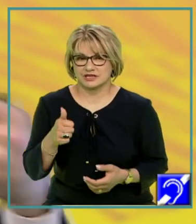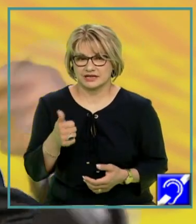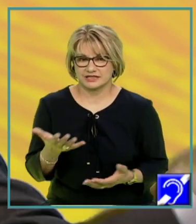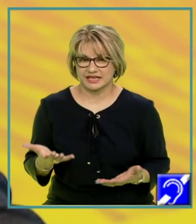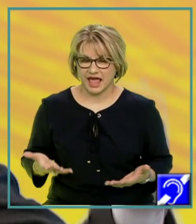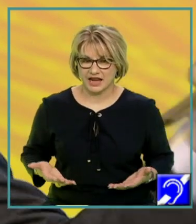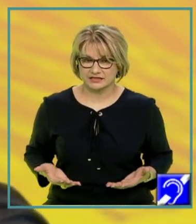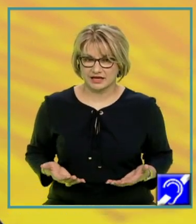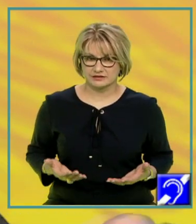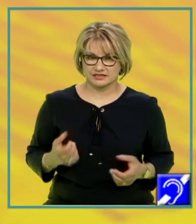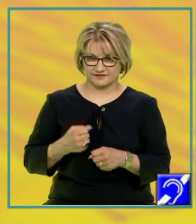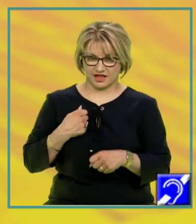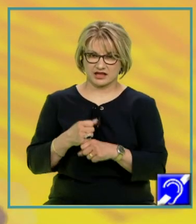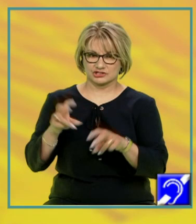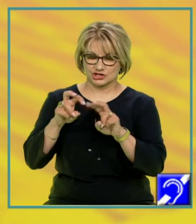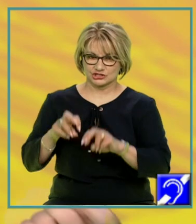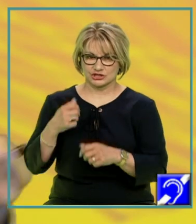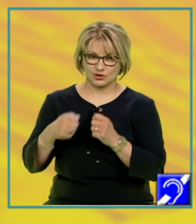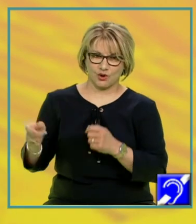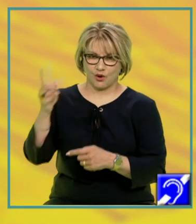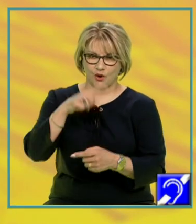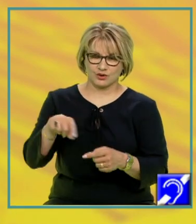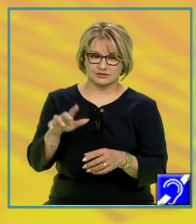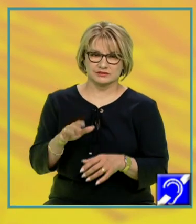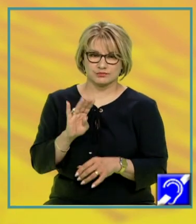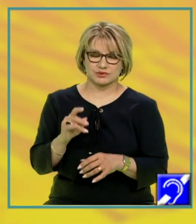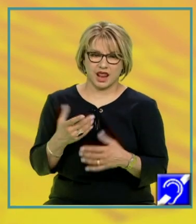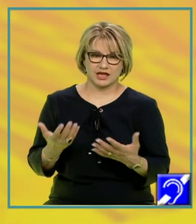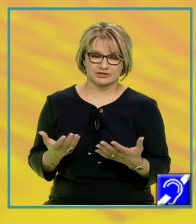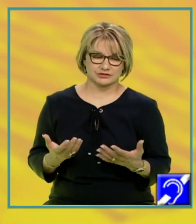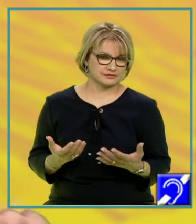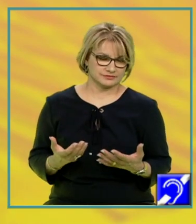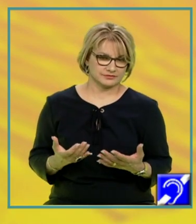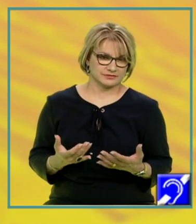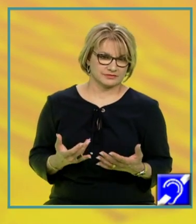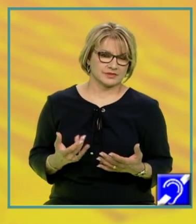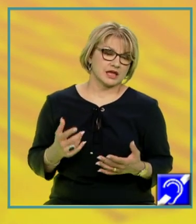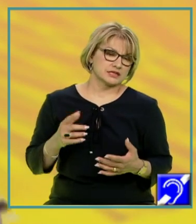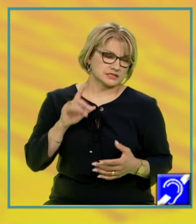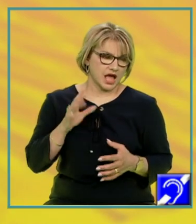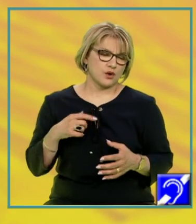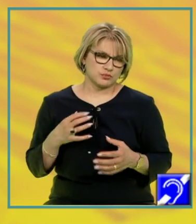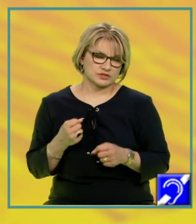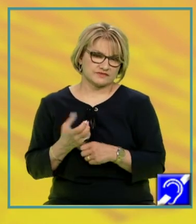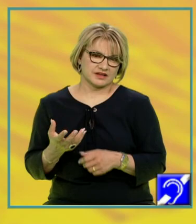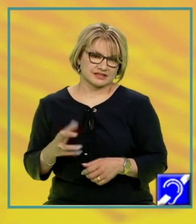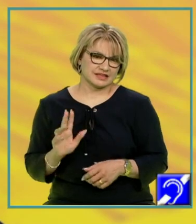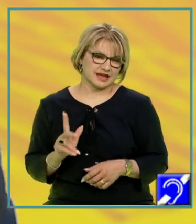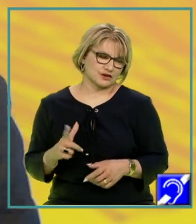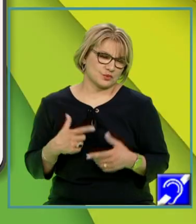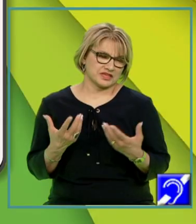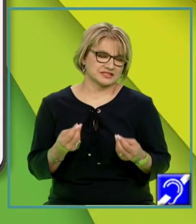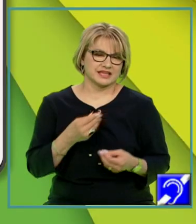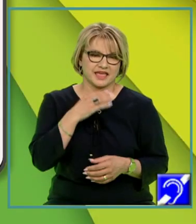cercetez toți burlacii din lume pentru a afla că fiecare dintre ei este necăsătorit. Sau cel puțin aș putea să fac asta, dar nu ar fi foarte eficient.